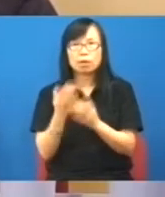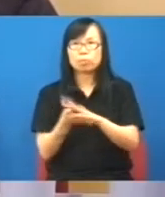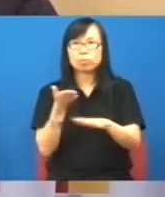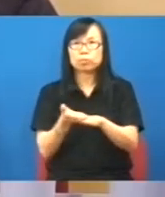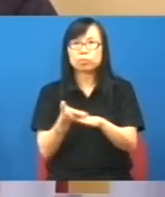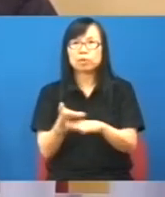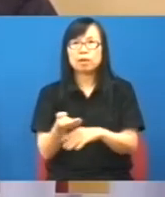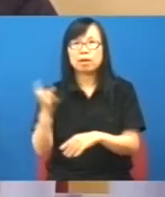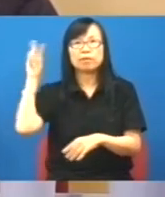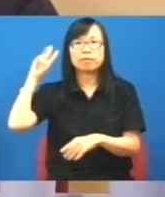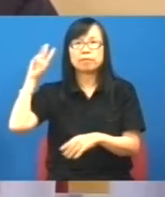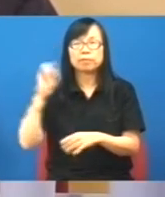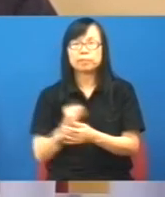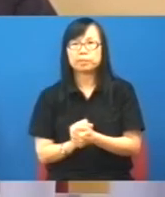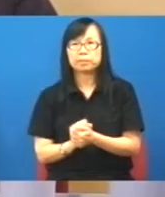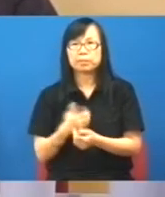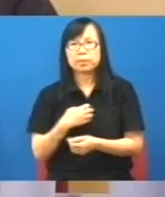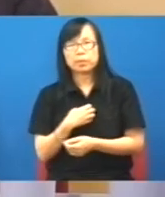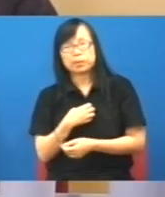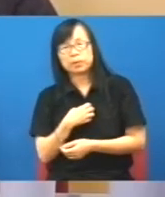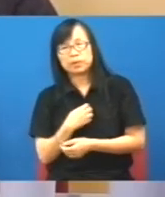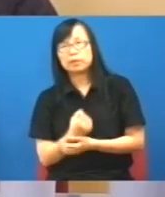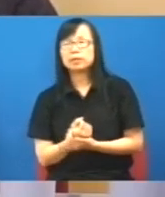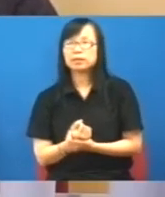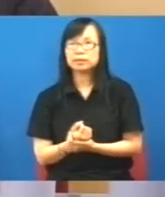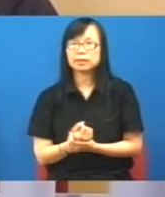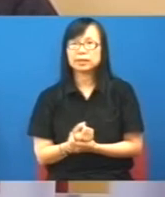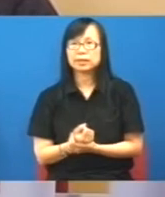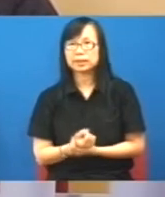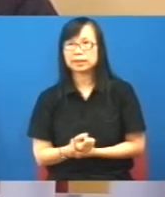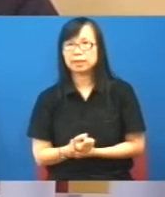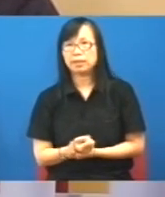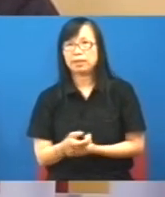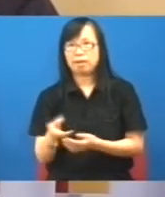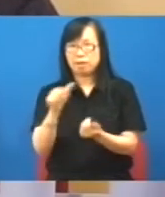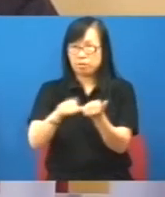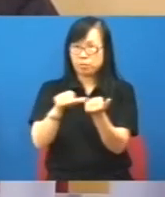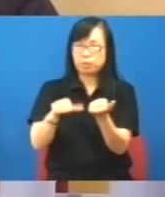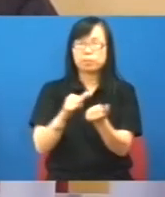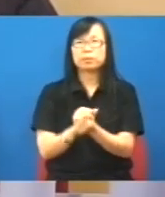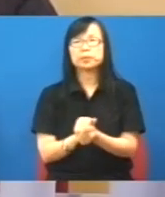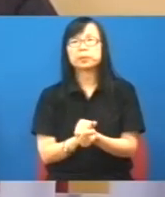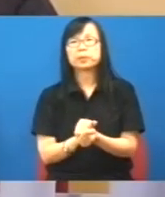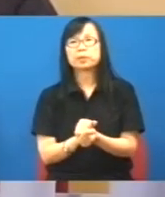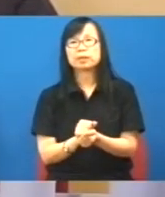去世多次我覺得他是議員只不過